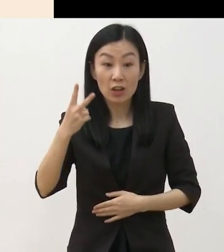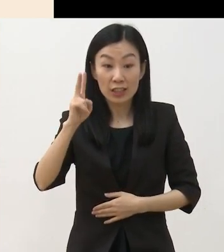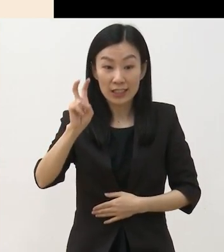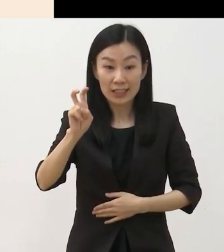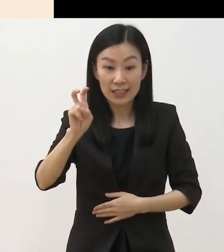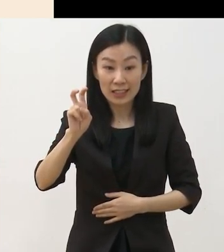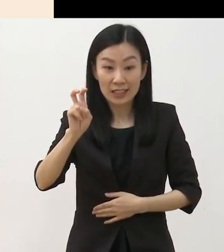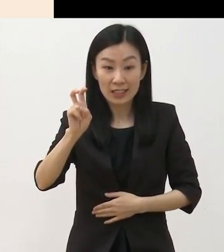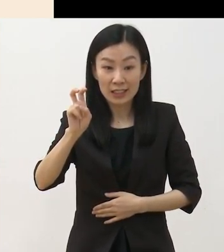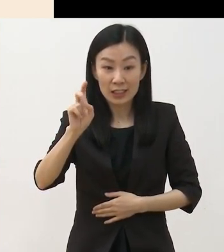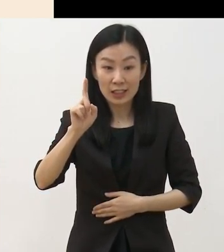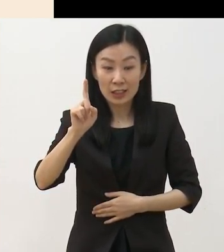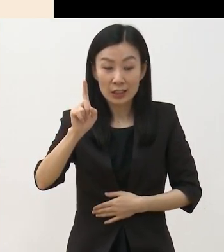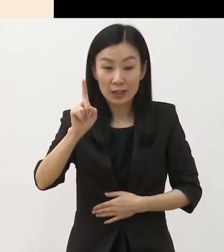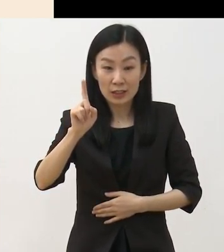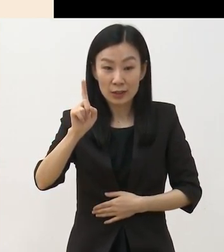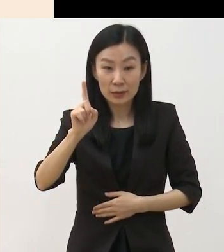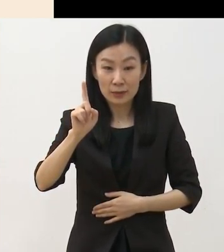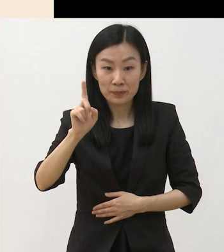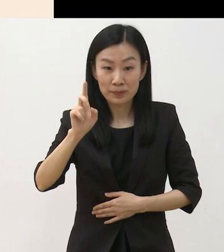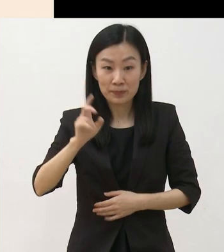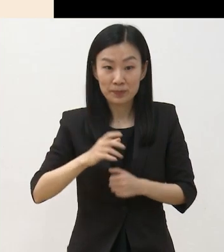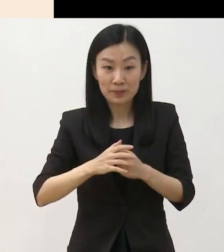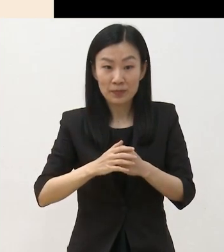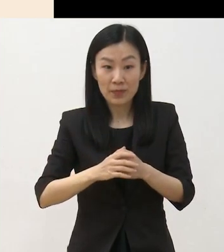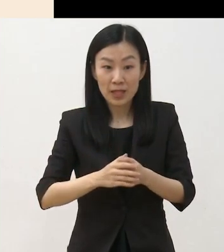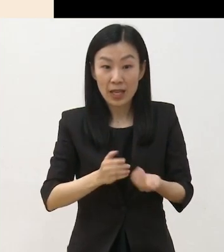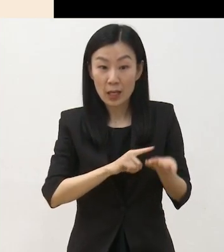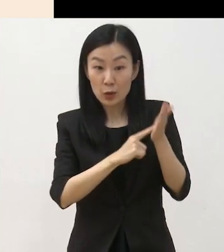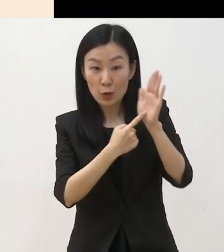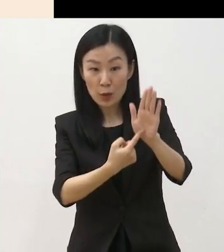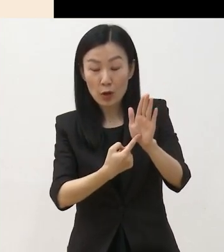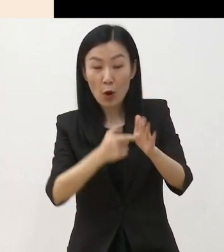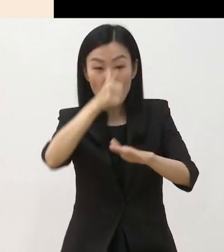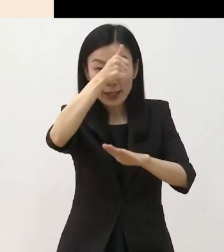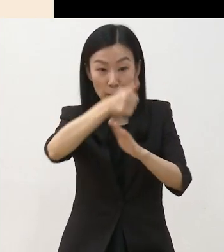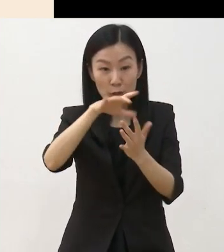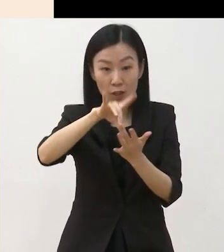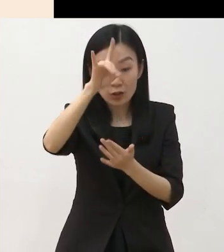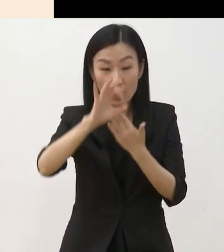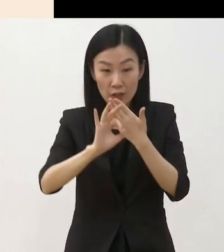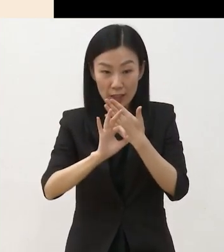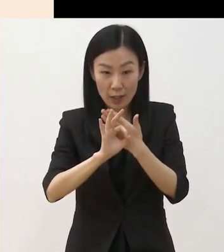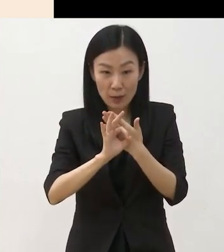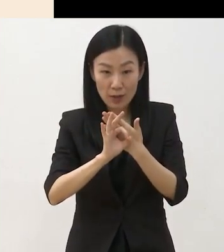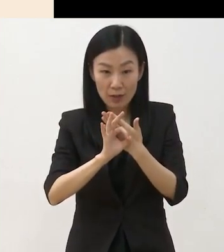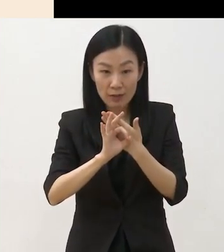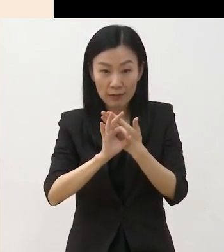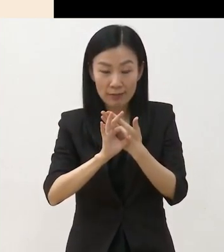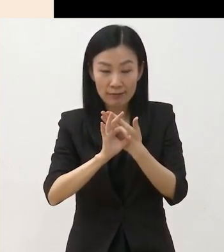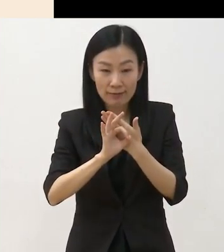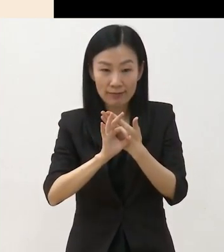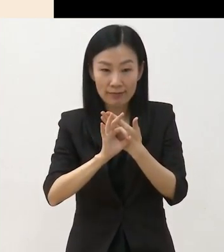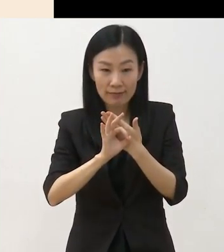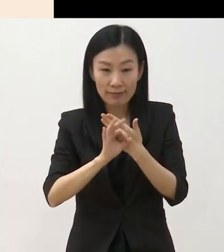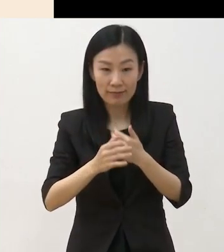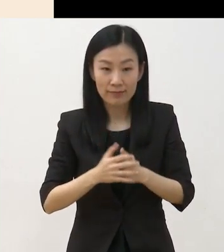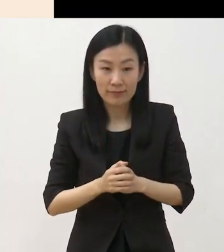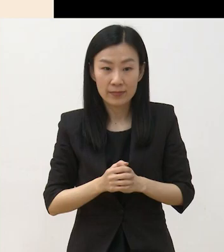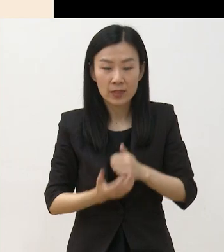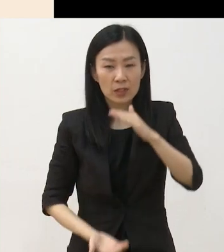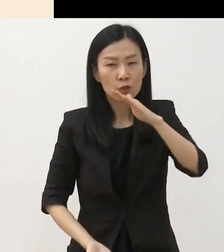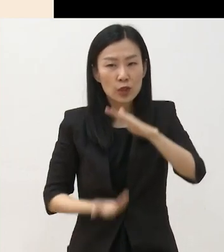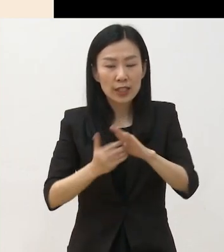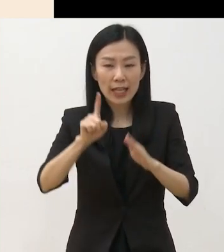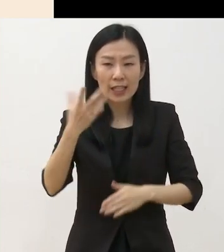쇼케이스를 해서 심의를 받게 되고요 최종 선정이 되면 본 공연 제작 소유 경비 최대한 1억